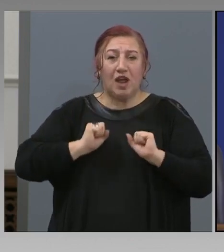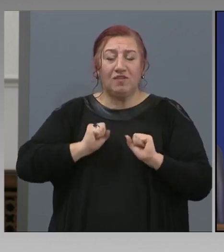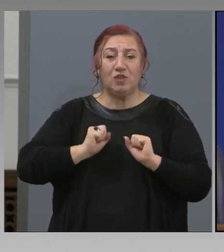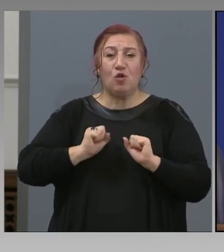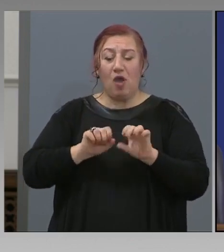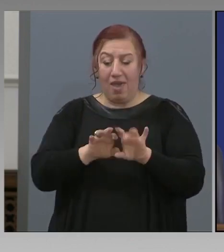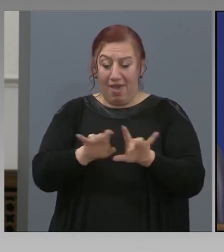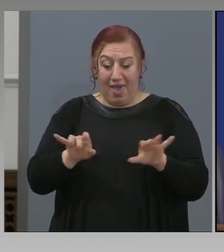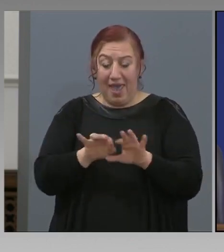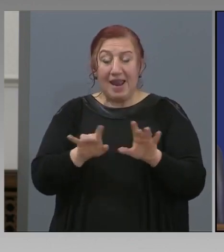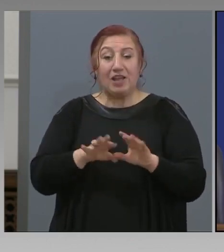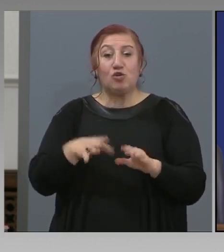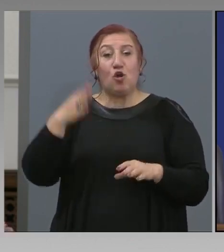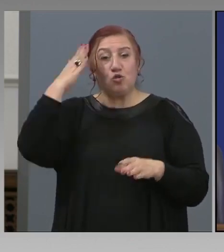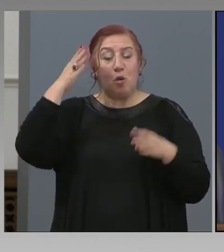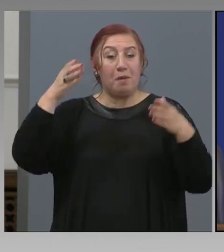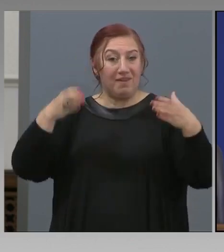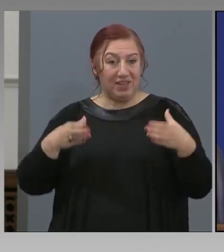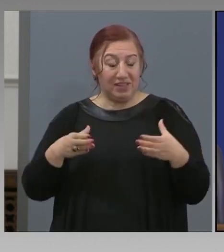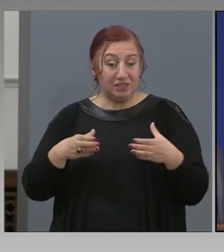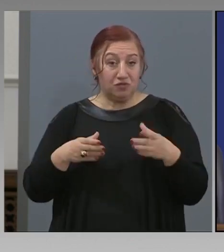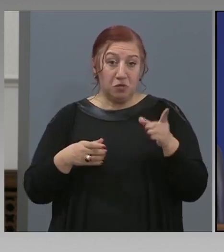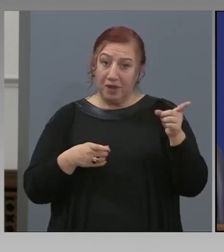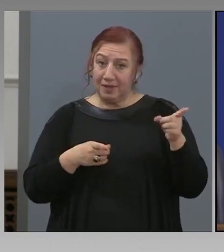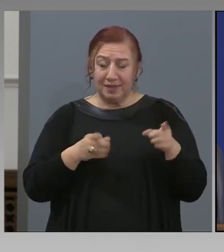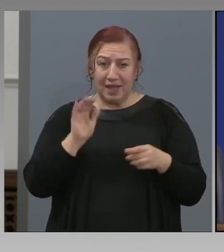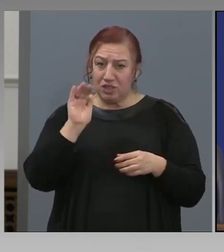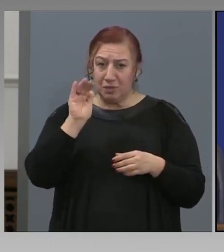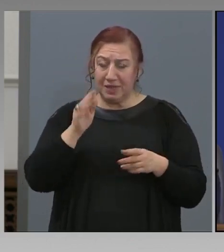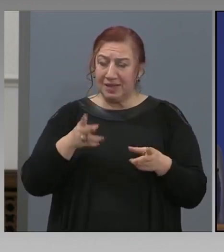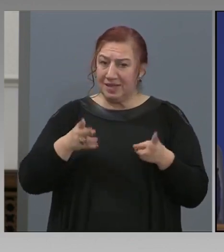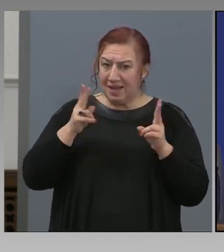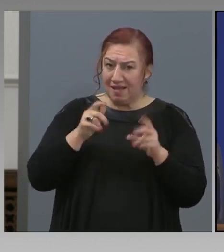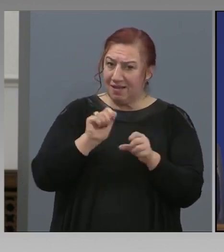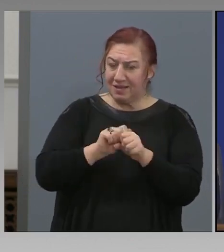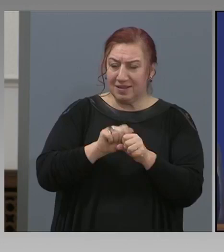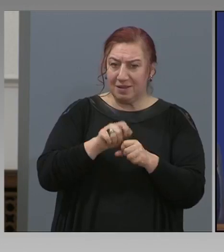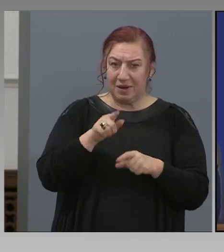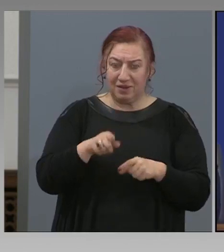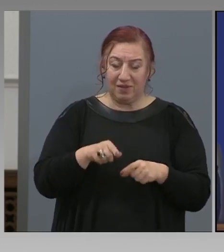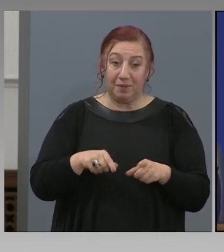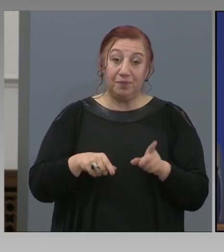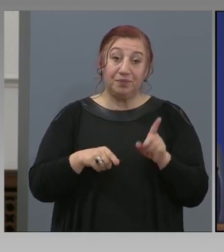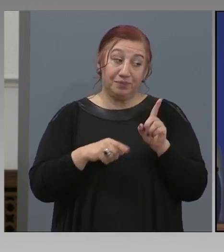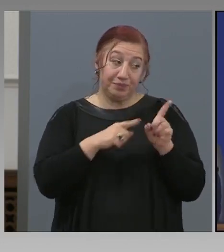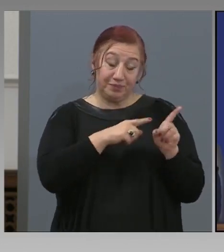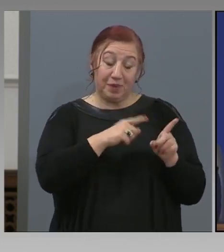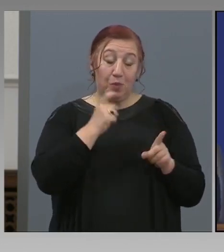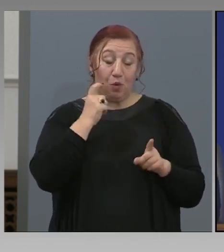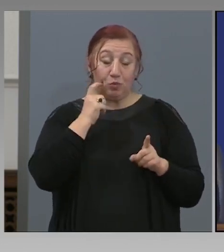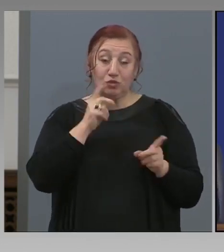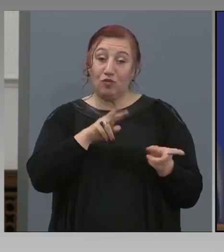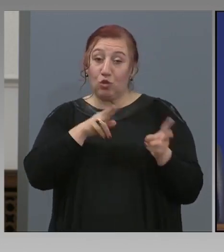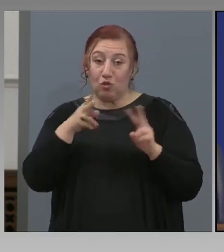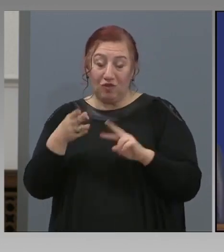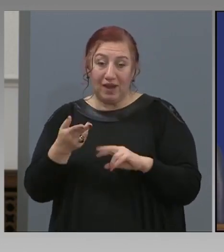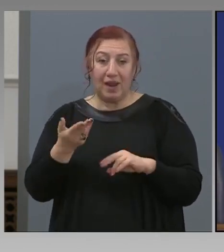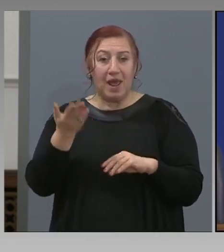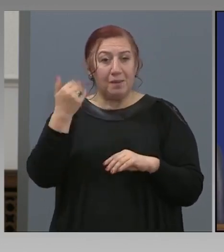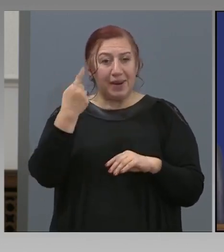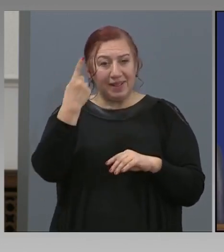други въпроси в страната и дали те са съгласни даже отново така. Те в момента, преди една седмица, ви